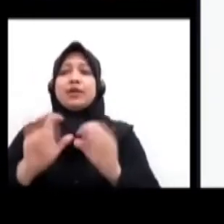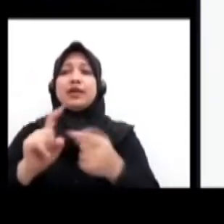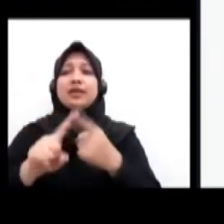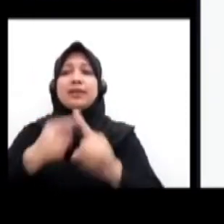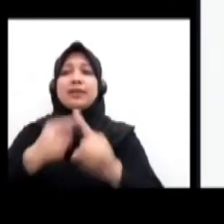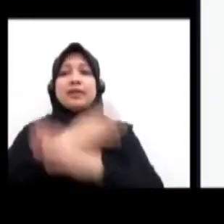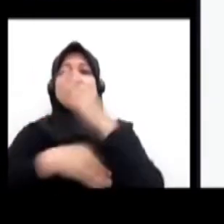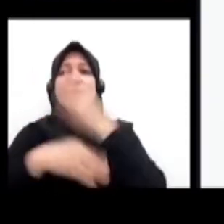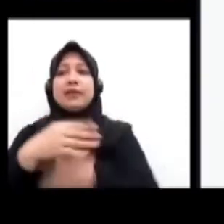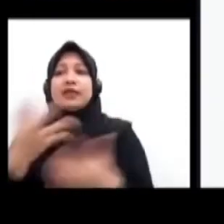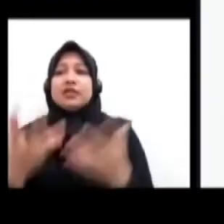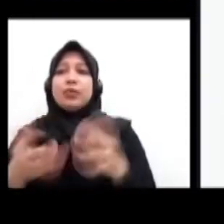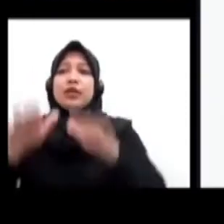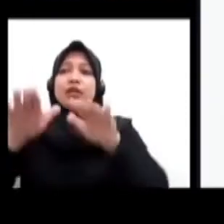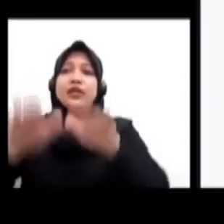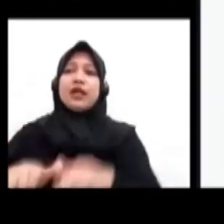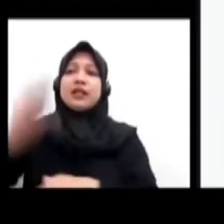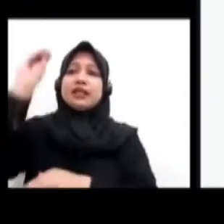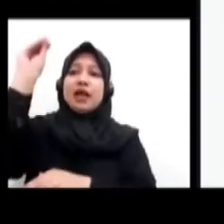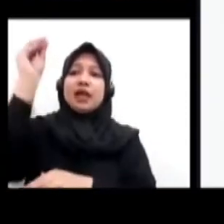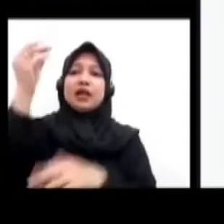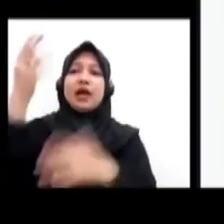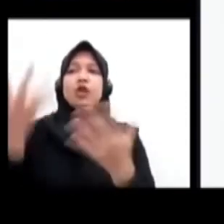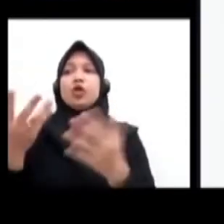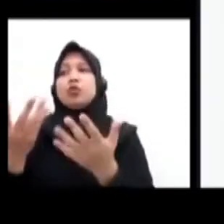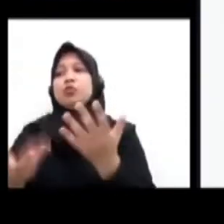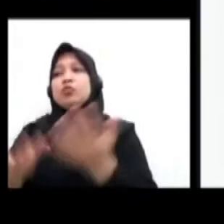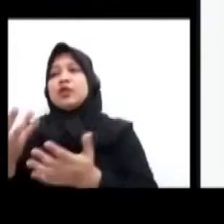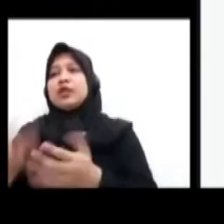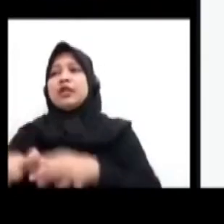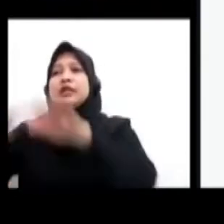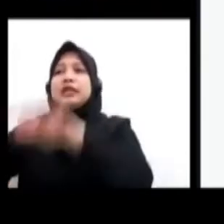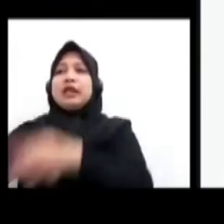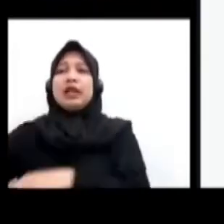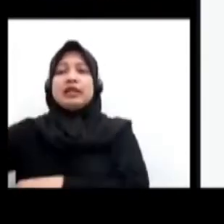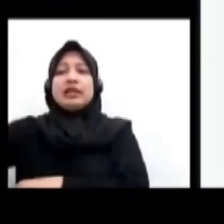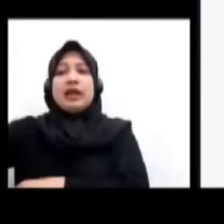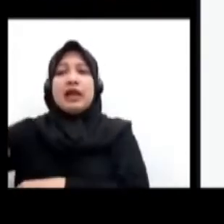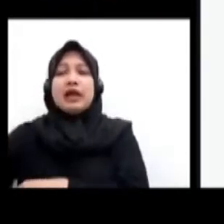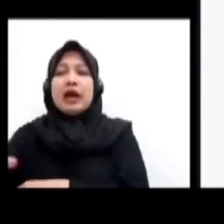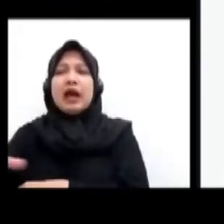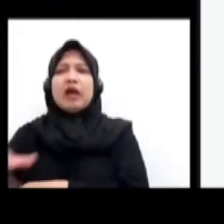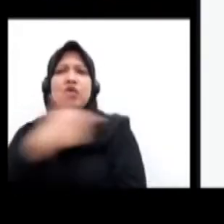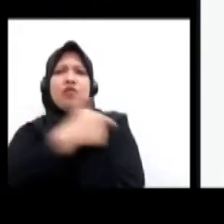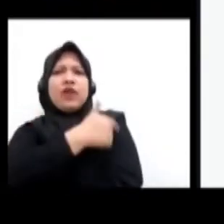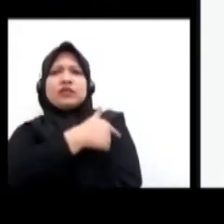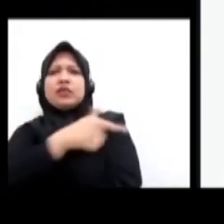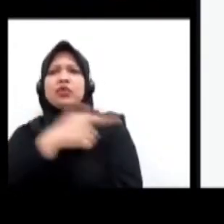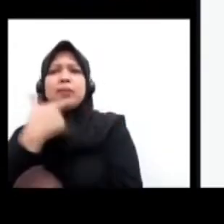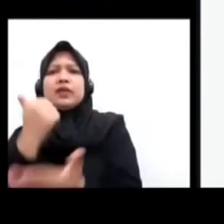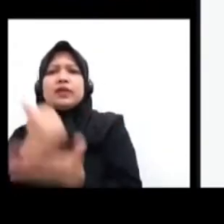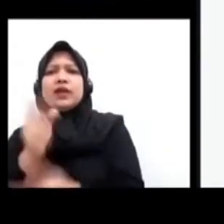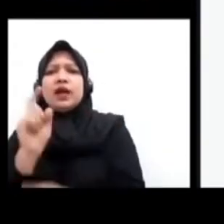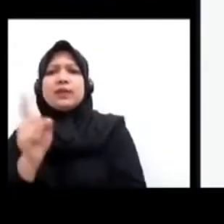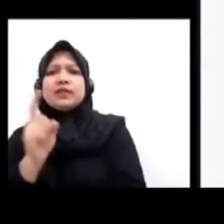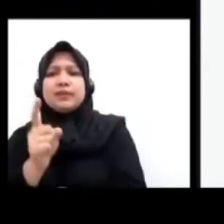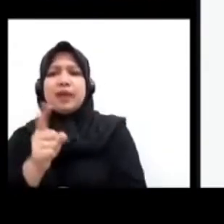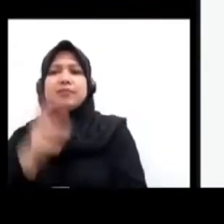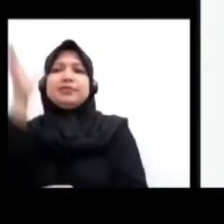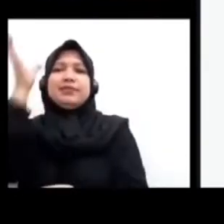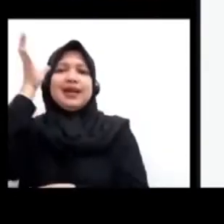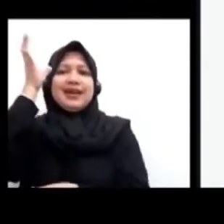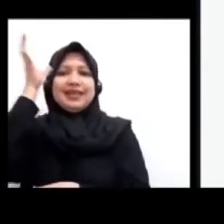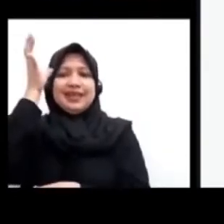Jakarta Atau Mungkin Di Berbagai Daerah Belum Mengerti Pentingnya Mendapatkan Vaksin Ataupun Bahkan Masih